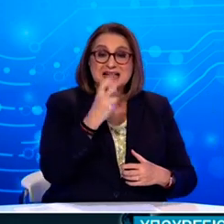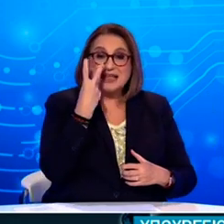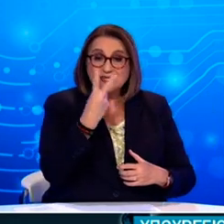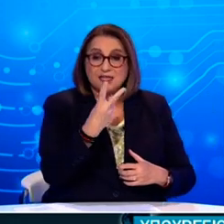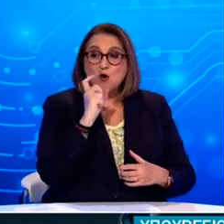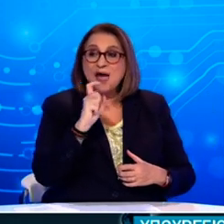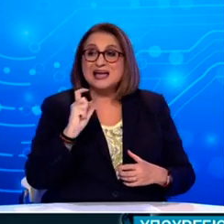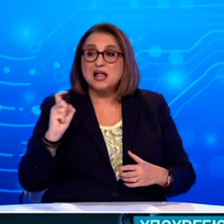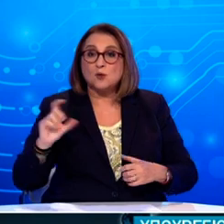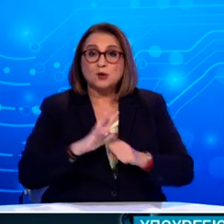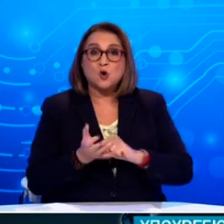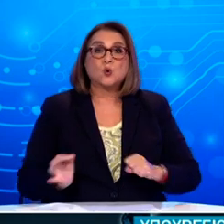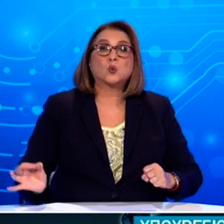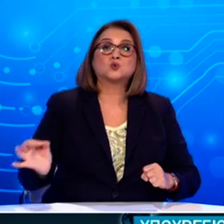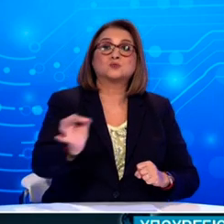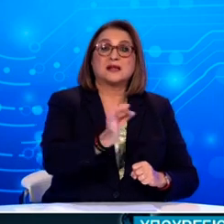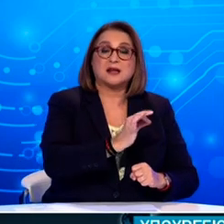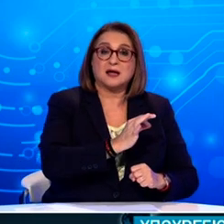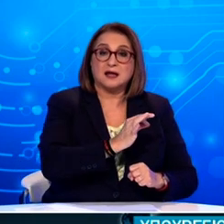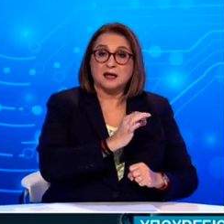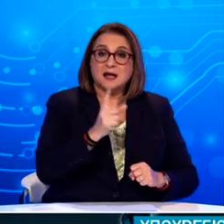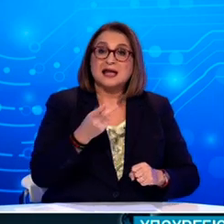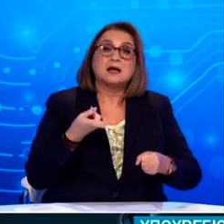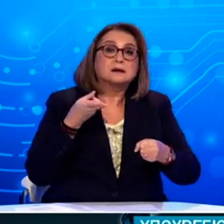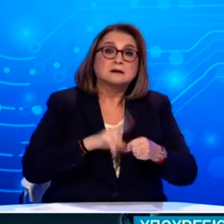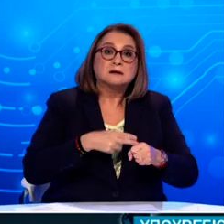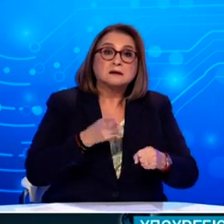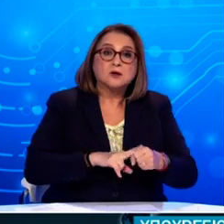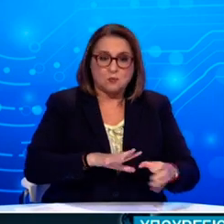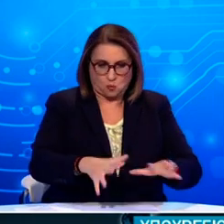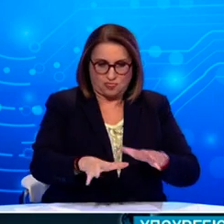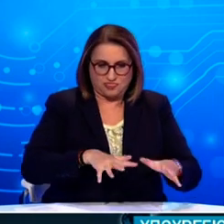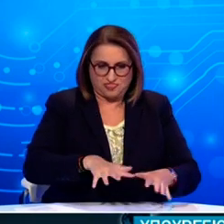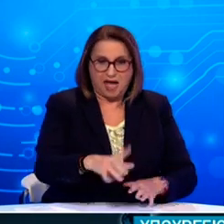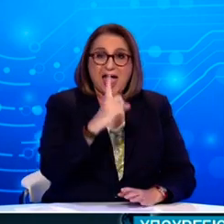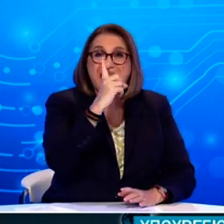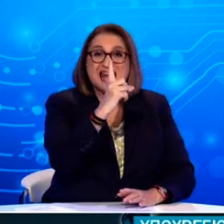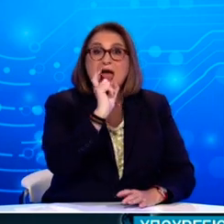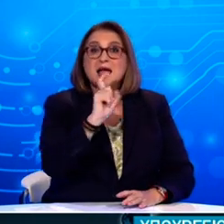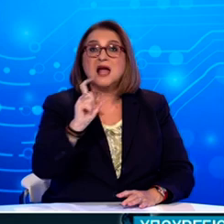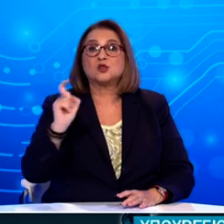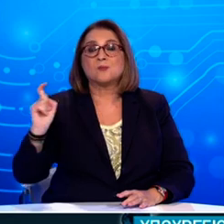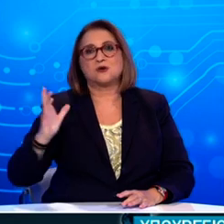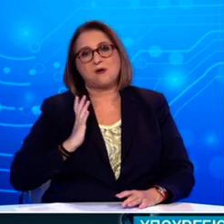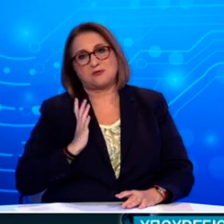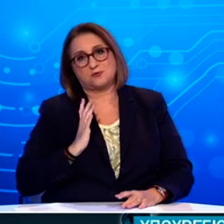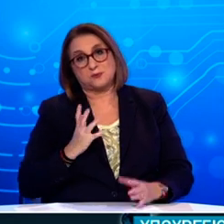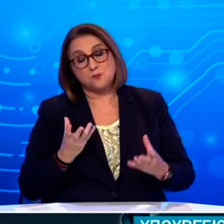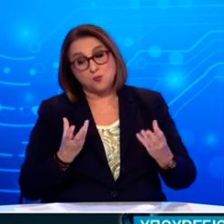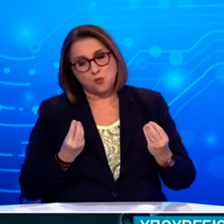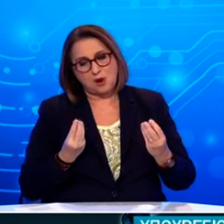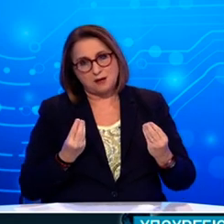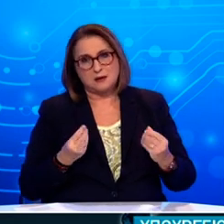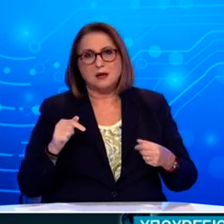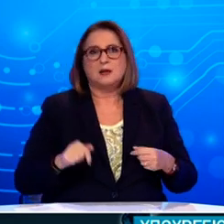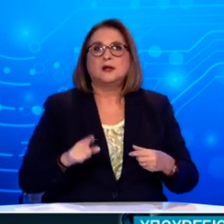διαγνώσεις, ενώ οι νεκροί από το SARS, COVID-2, πλησιάζουν το 1 εκατομμύριο. Πολλές χώρες λαμβάνουν μέτρα για την αντιμετώπιση της πανδημίας